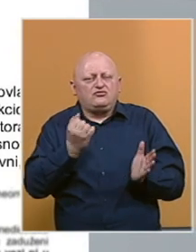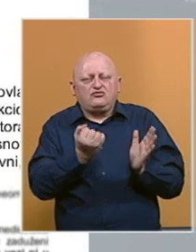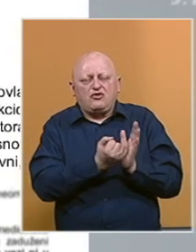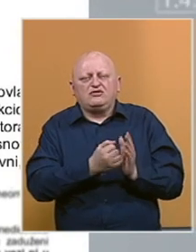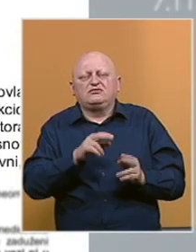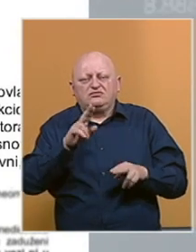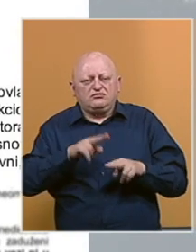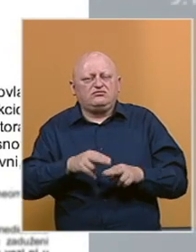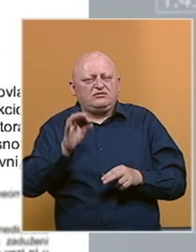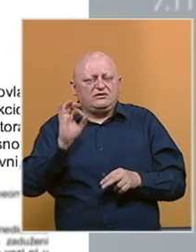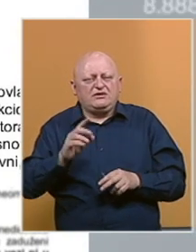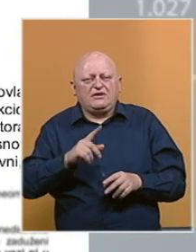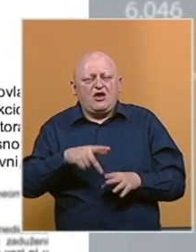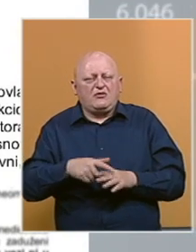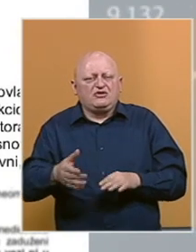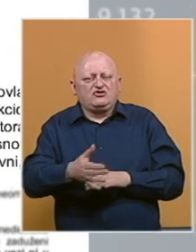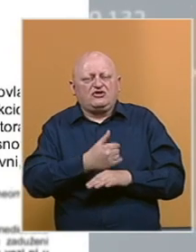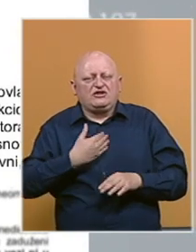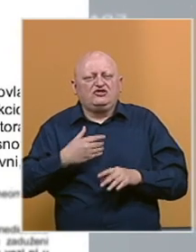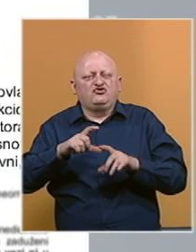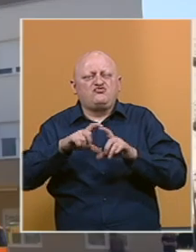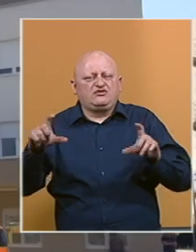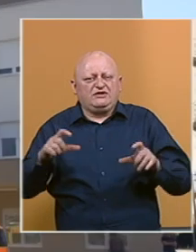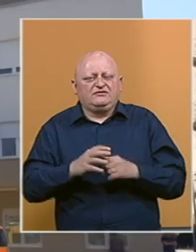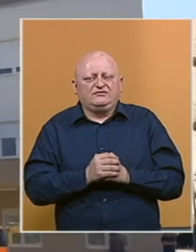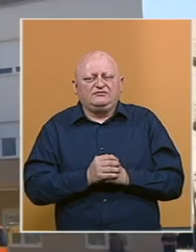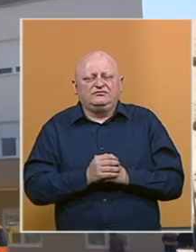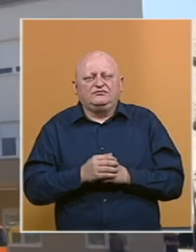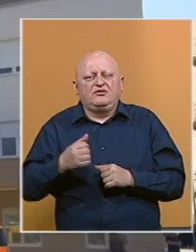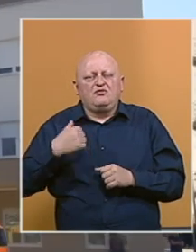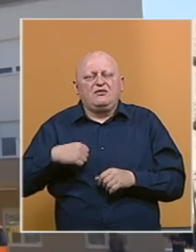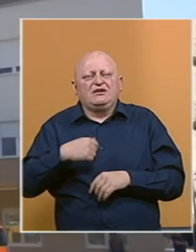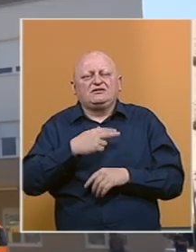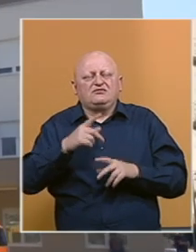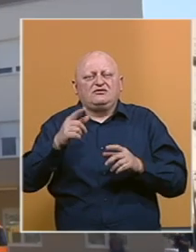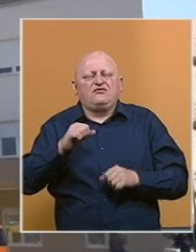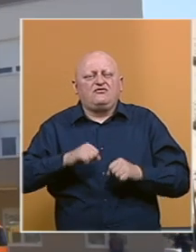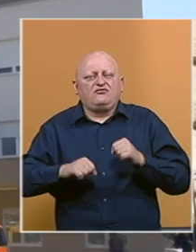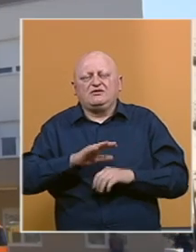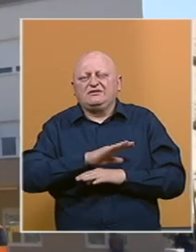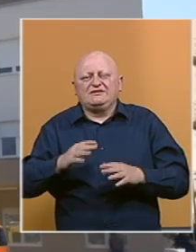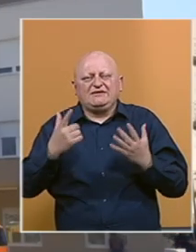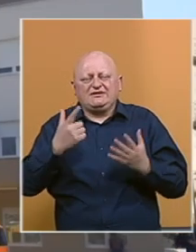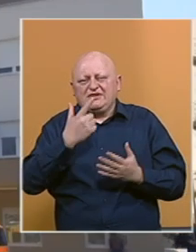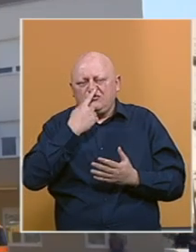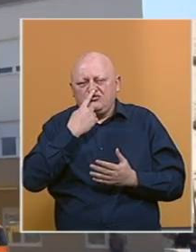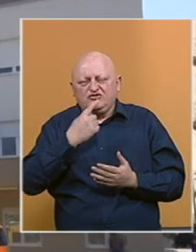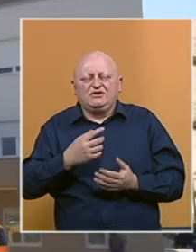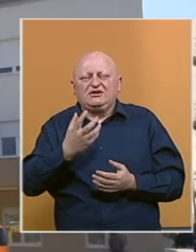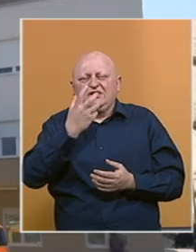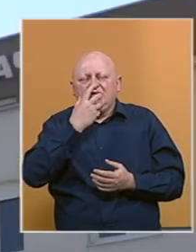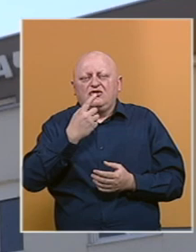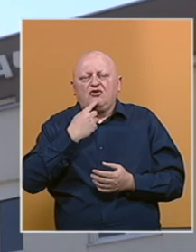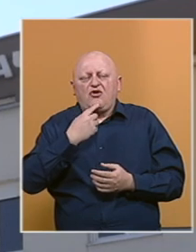ispravni, te se neometano koriste u našoj ustanovi. U Bjedinskoj bolnici u funkcije svih sedam ruskih respiratora